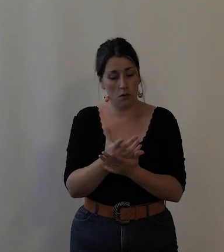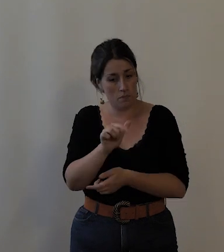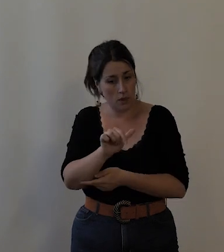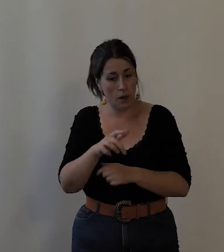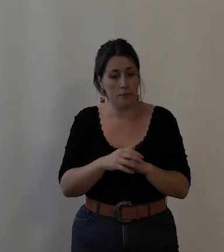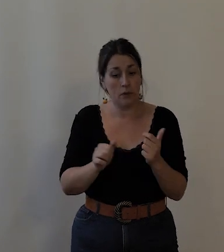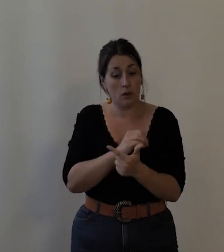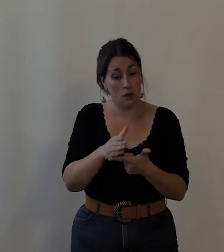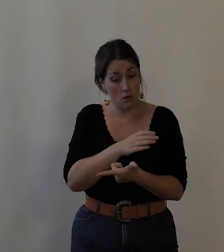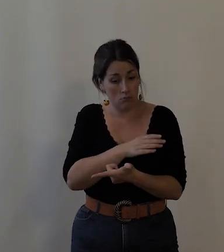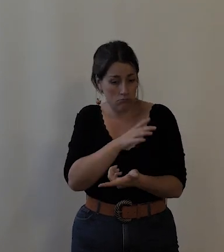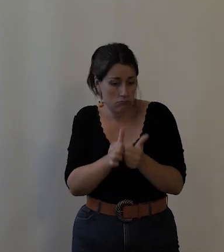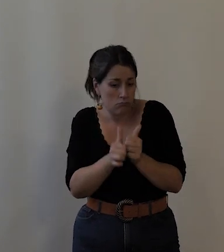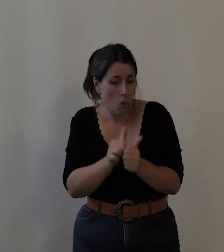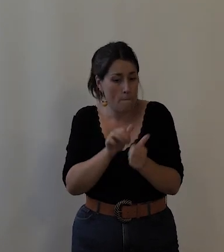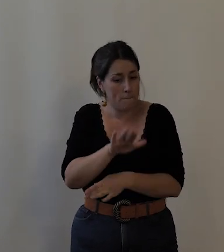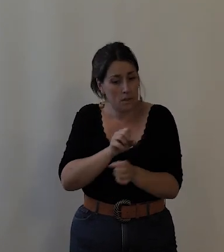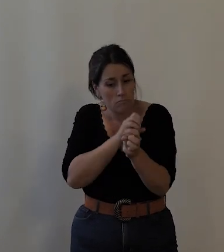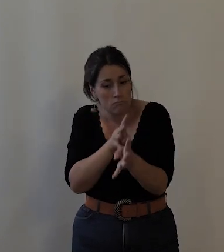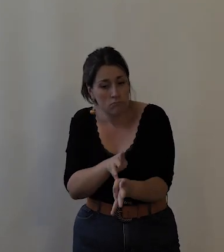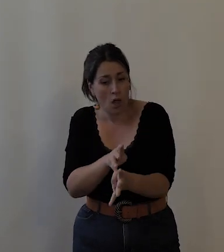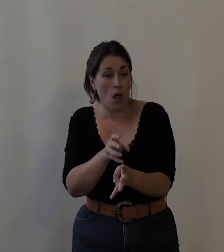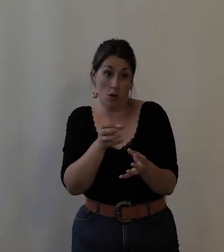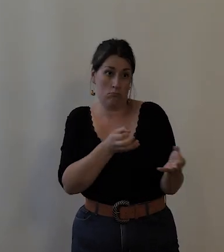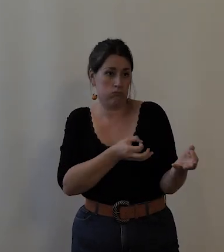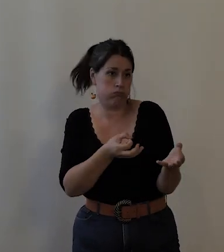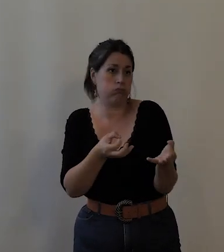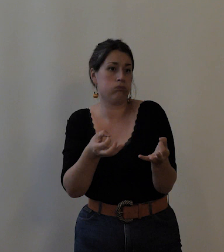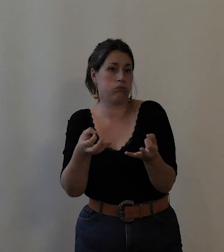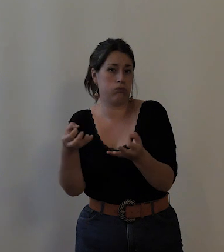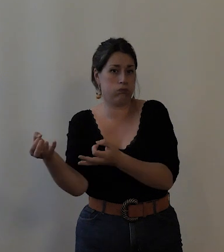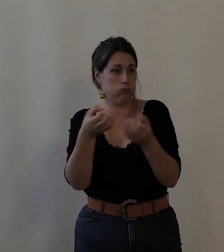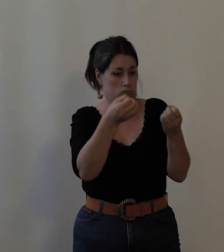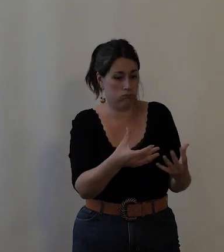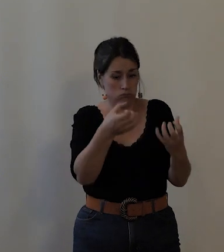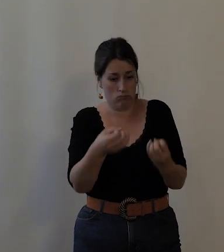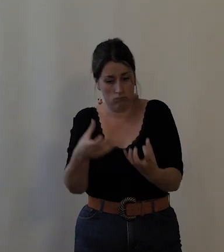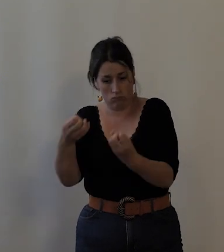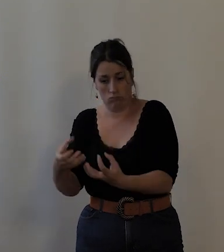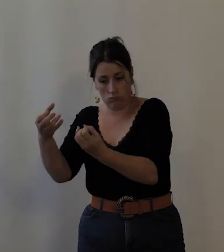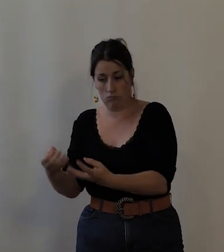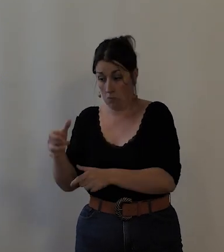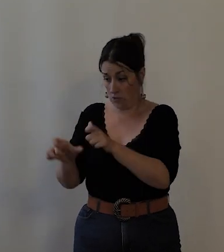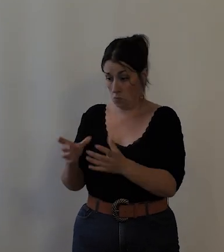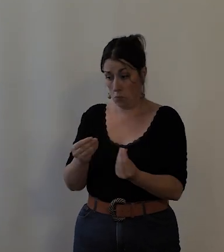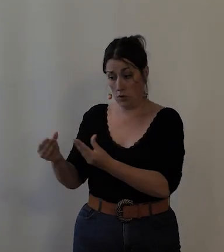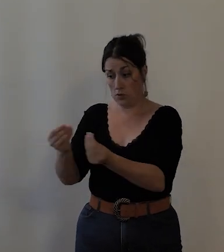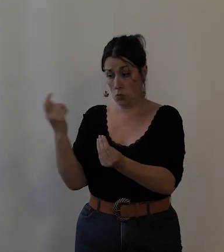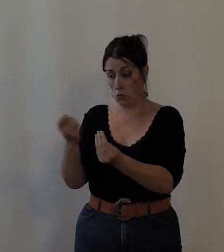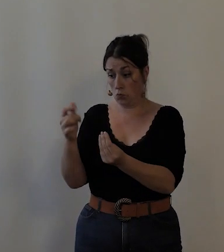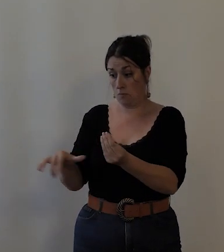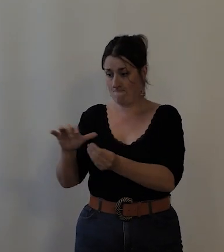au cyclisme vont devenir un rendez-vous régulier auprès des Tourangeaux, qui vont se retrouver